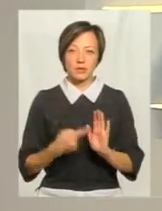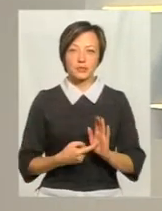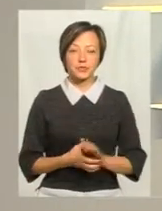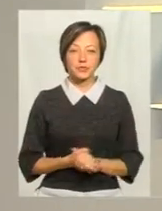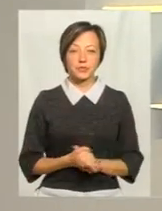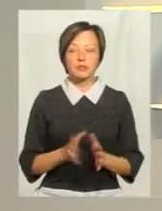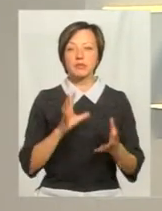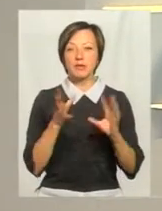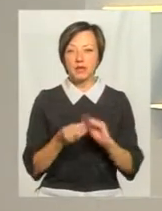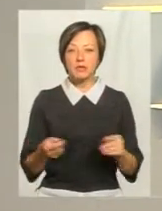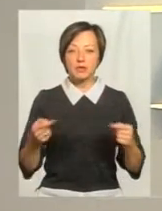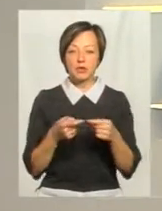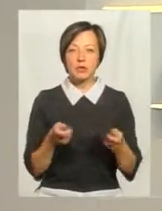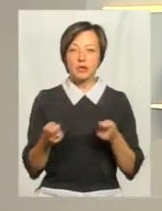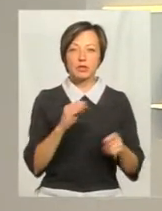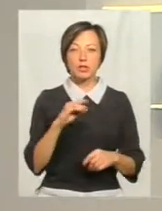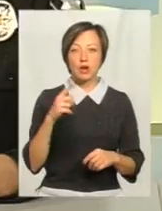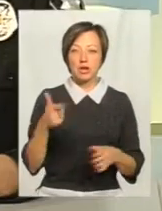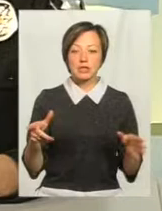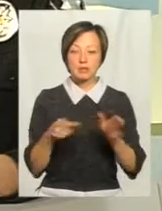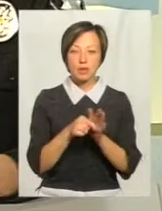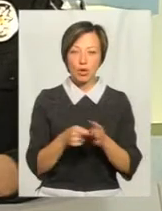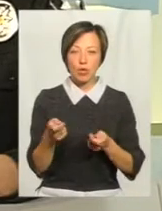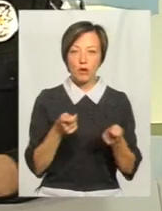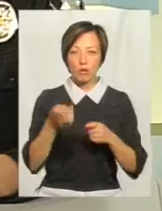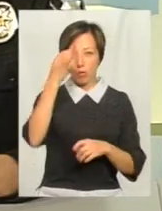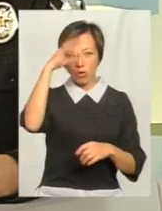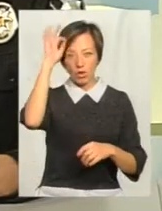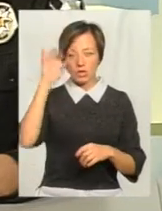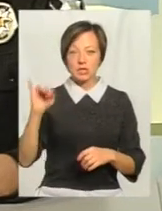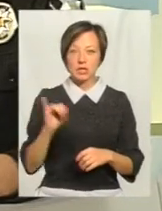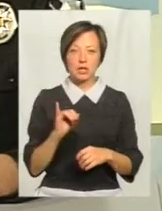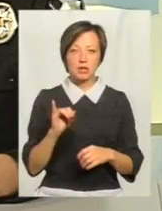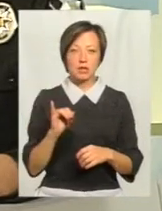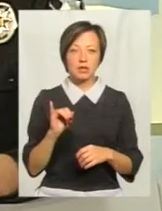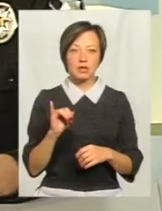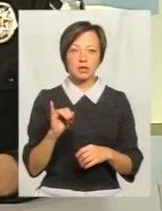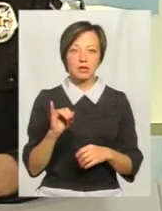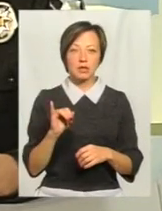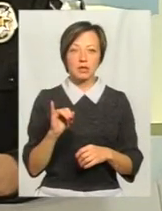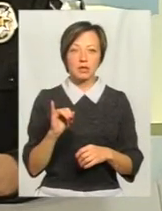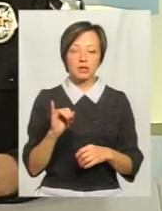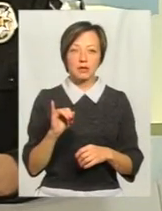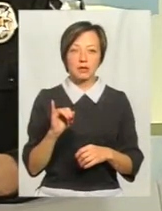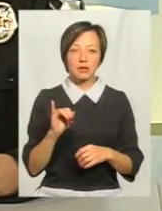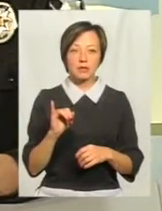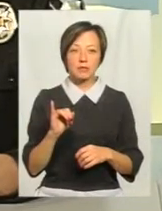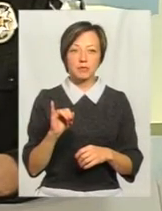Взагалі, визначається це управлінням ЖКГ, спільно з управлінням поліції, та, скажімо,